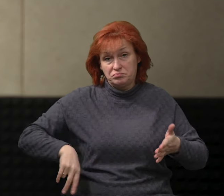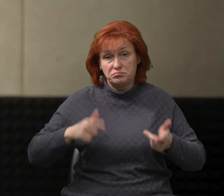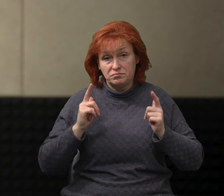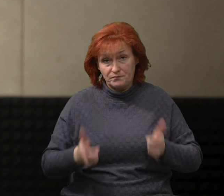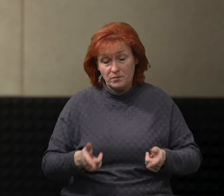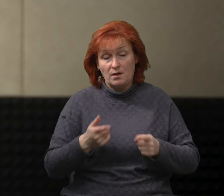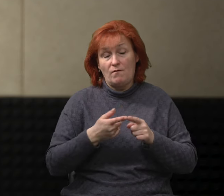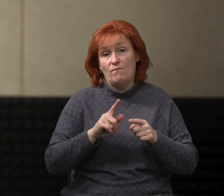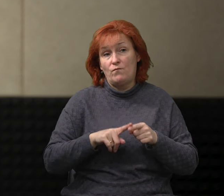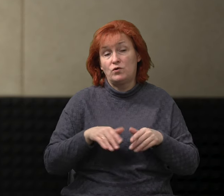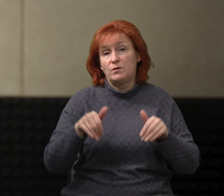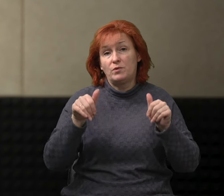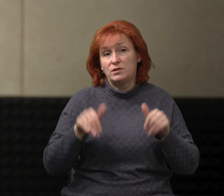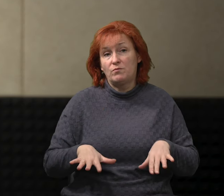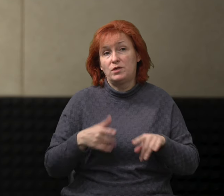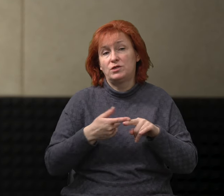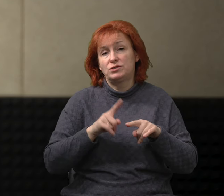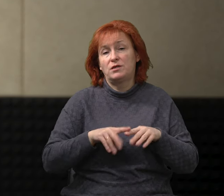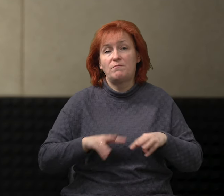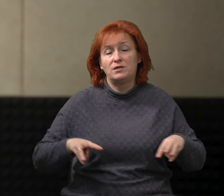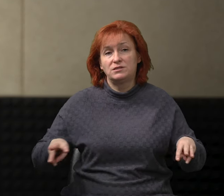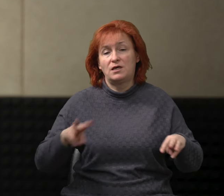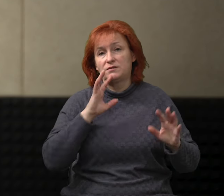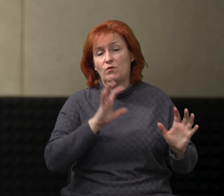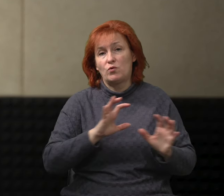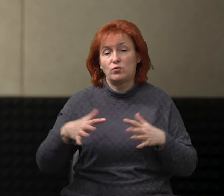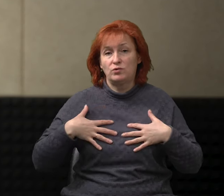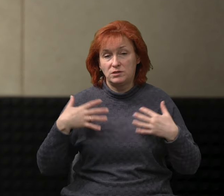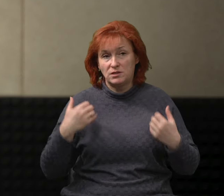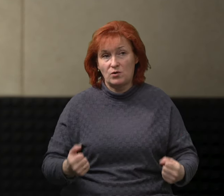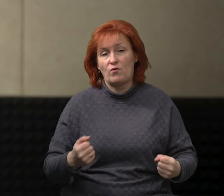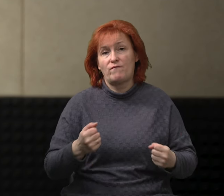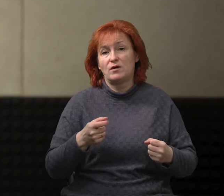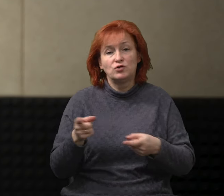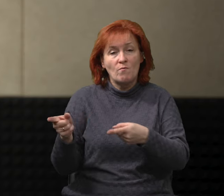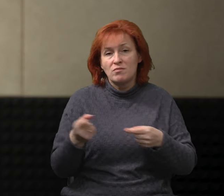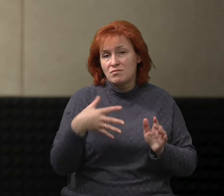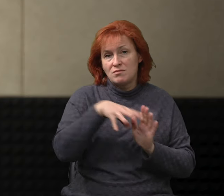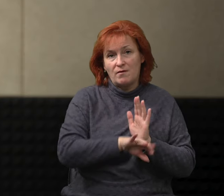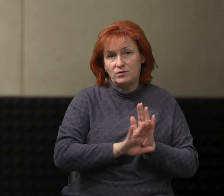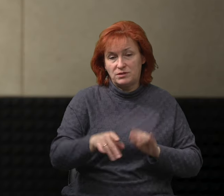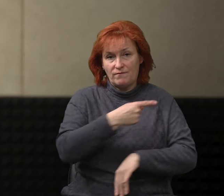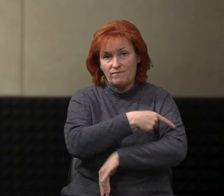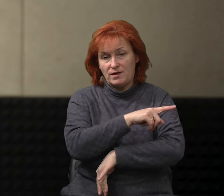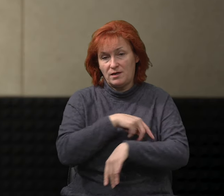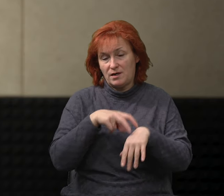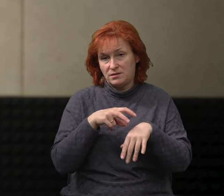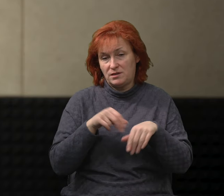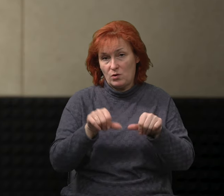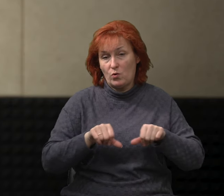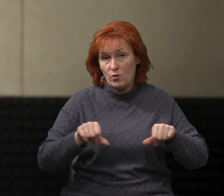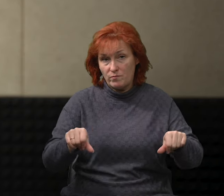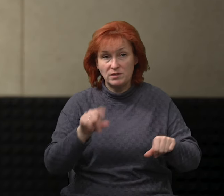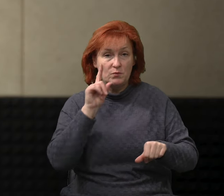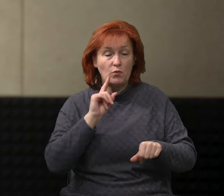Міністерства охорони здоров'я не залучати старих очільників до роботи в оновленій системі лікарських комісій. За його словами,